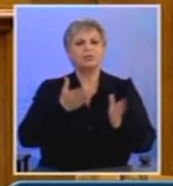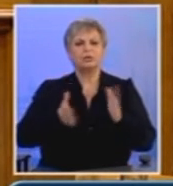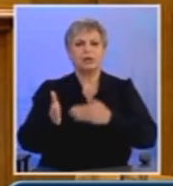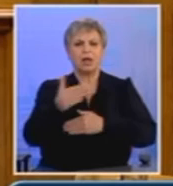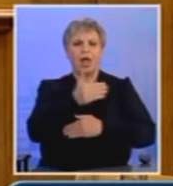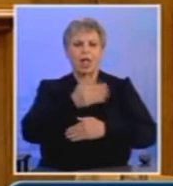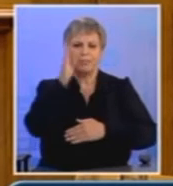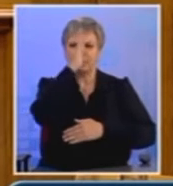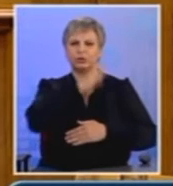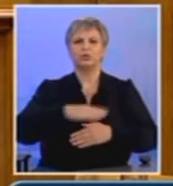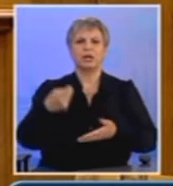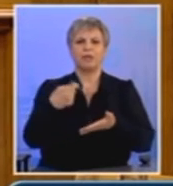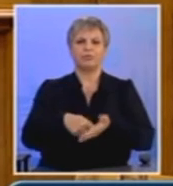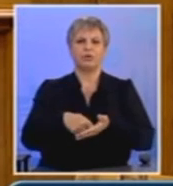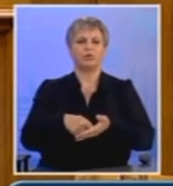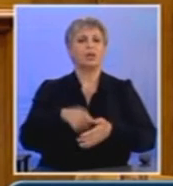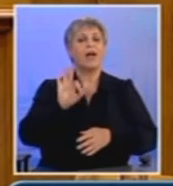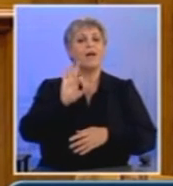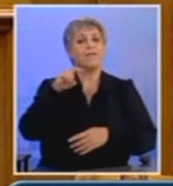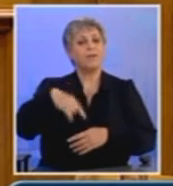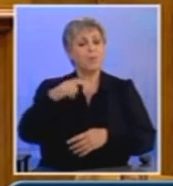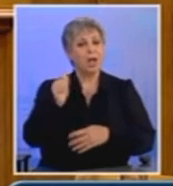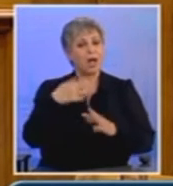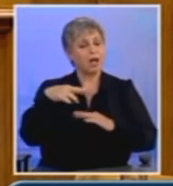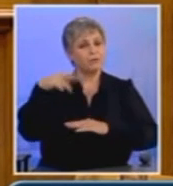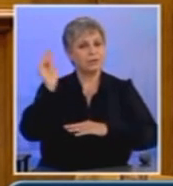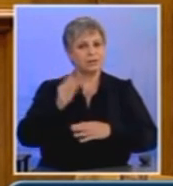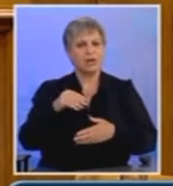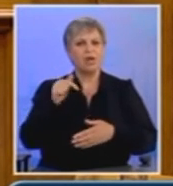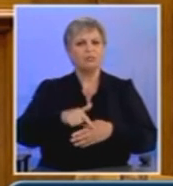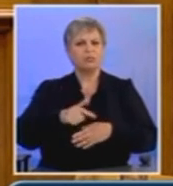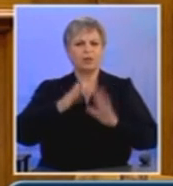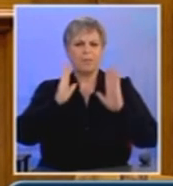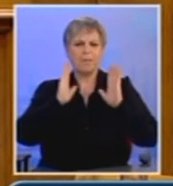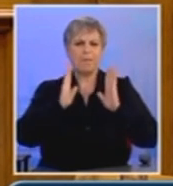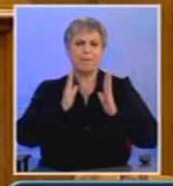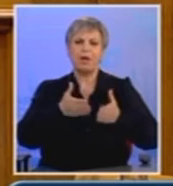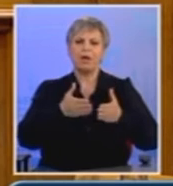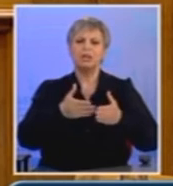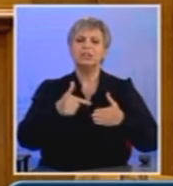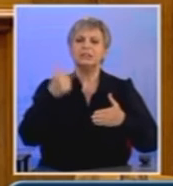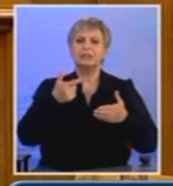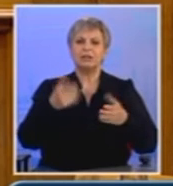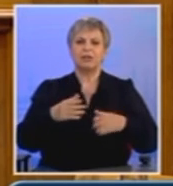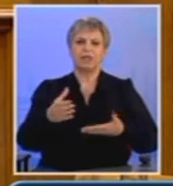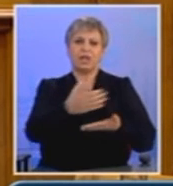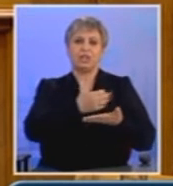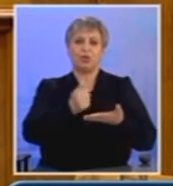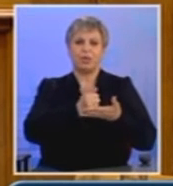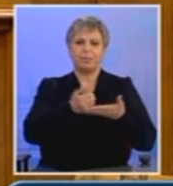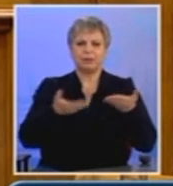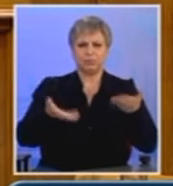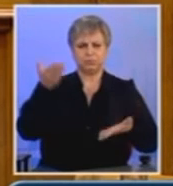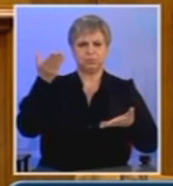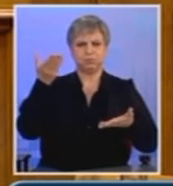τις αυξήσεις στο ΦΠΑ, στα τρόφιμα που πλήττουν εξίσου άνοισα εισοδήματα. Αισθάνεστε περήφανος για την ισοπαίδωση